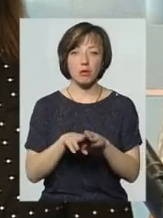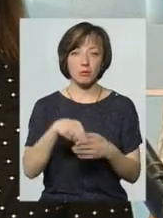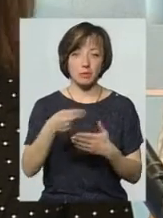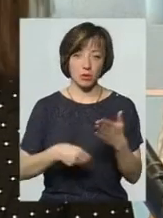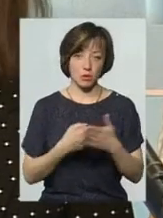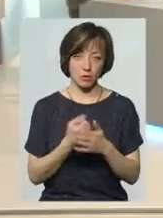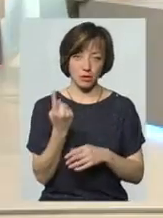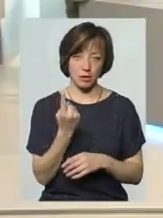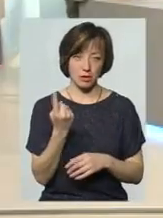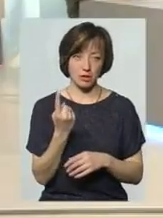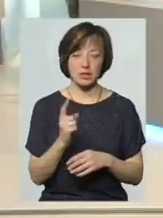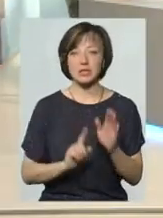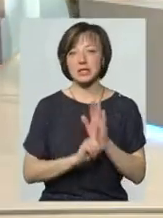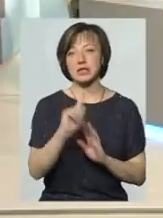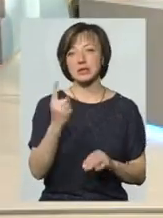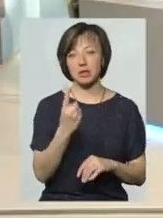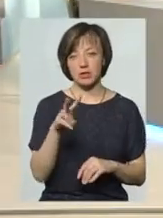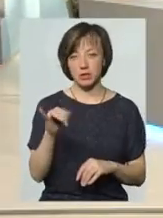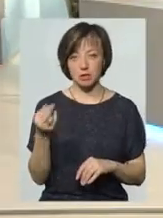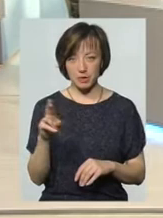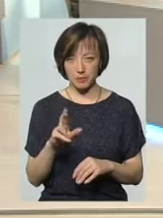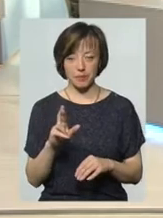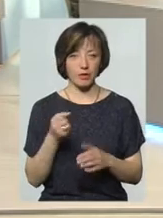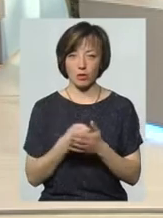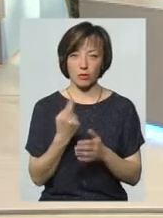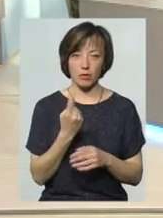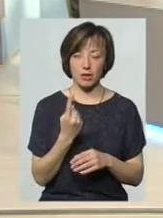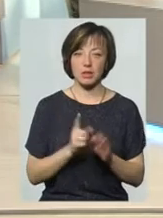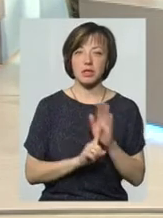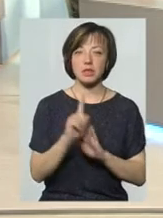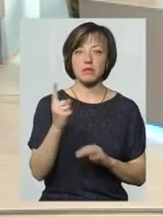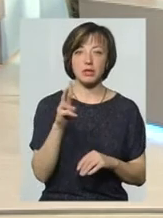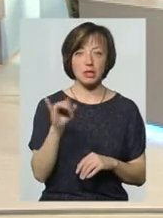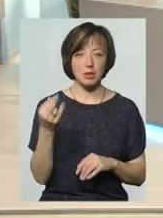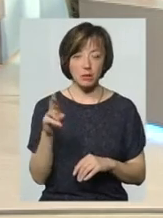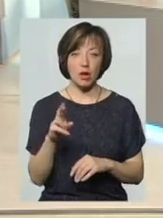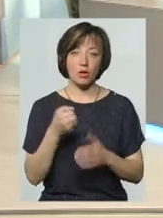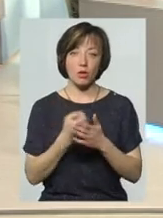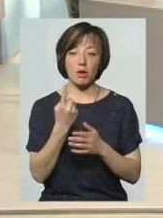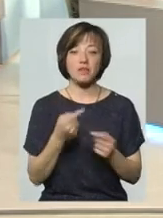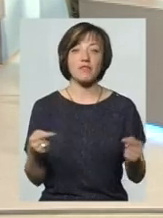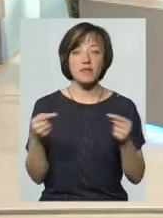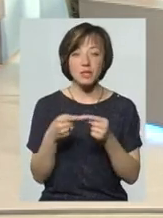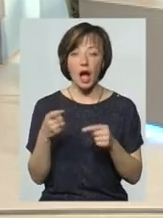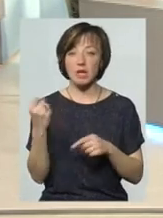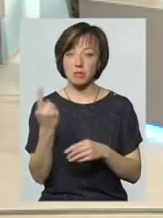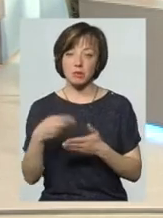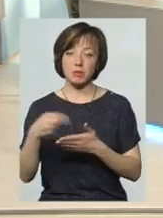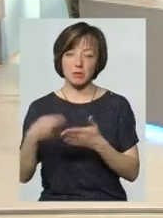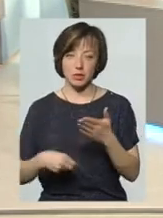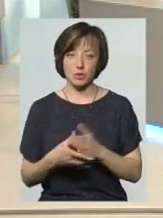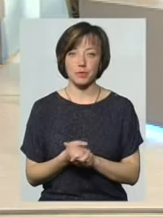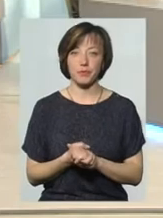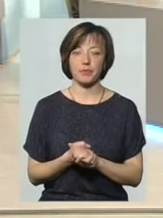До першого? З першого. Не до першого, з першого. До першого просто визначитись, а з першого підписують.